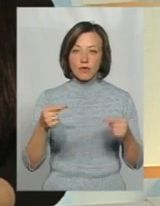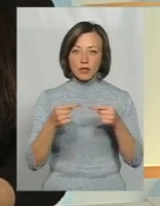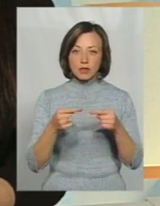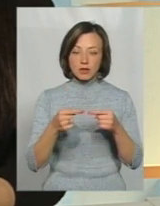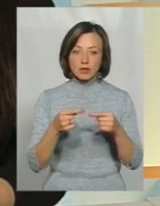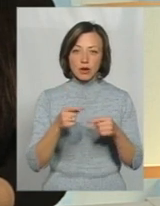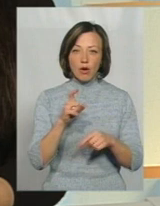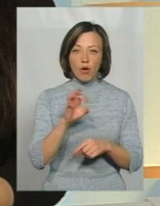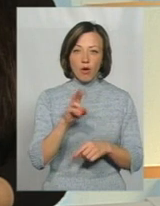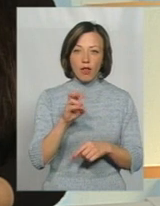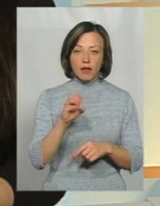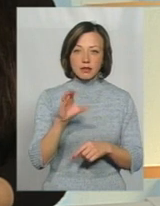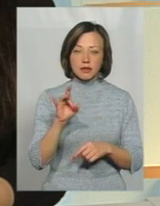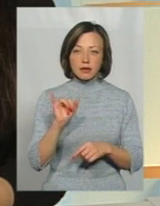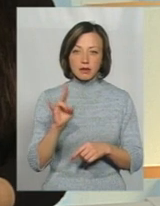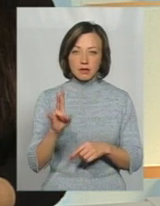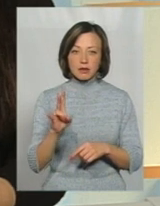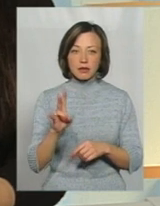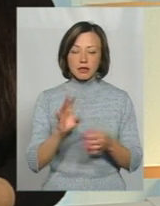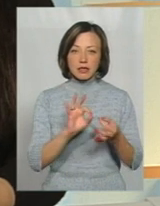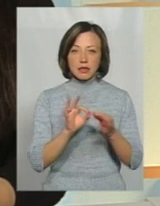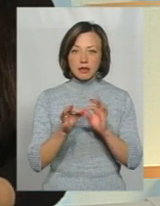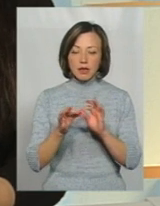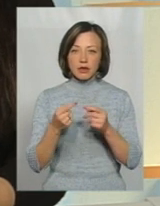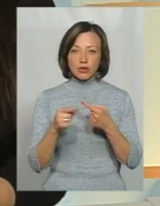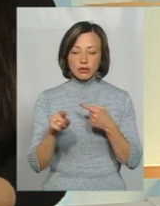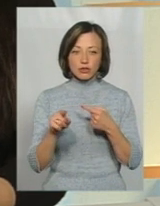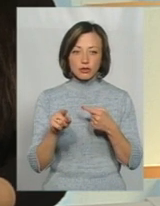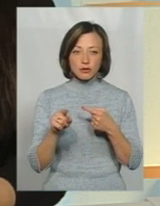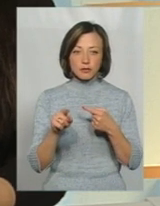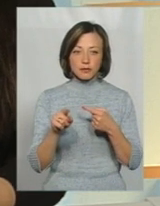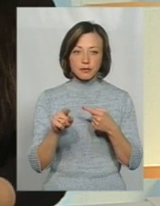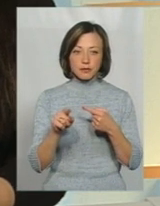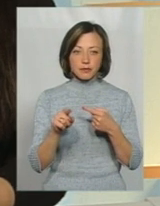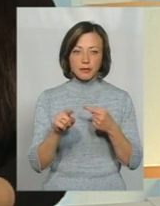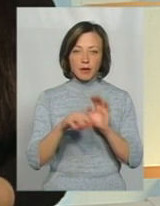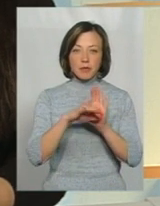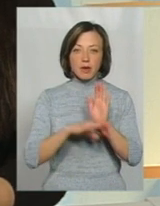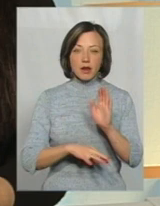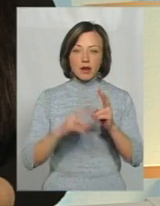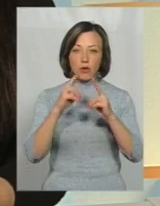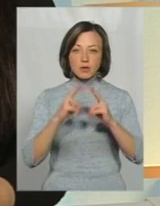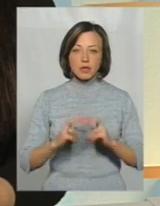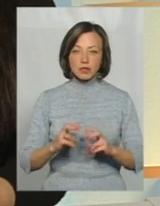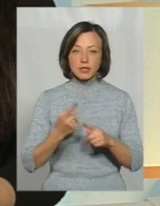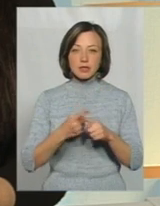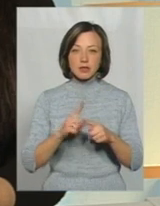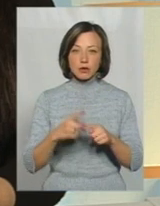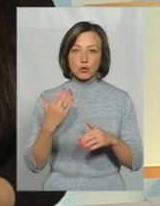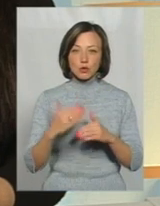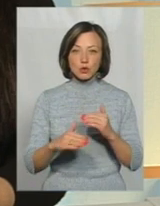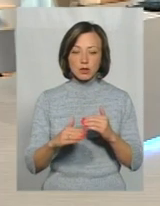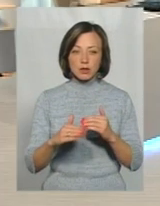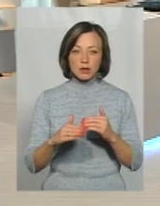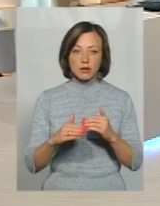холестерину крові, детальний інший перелік обстежень, це вже йде